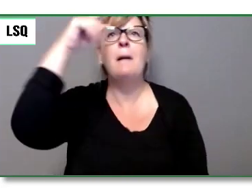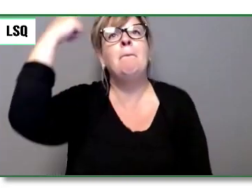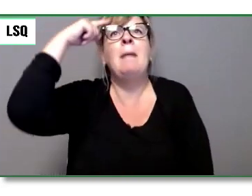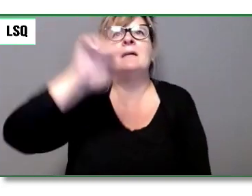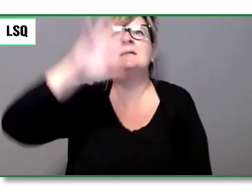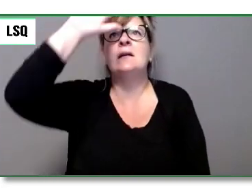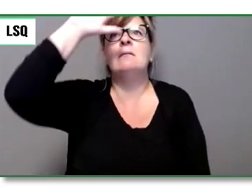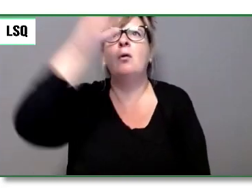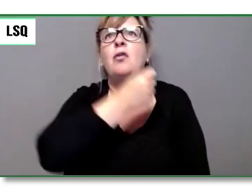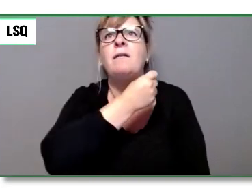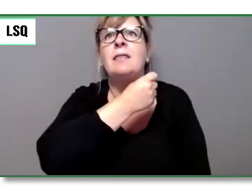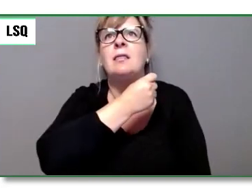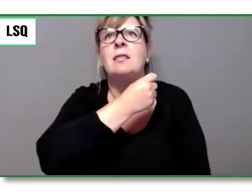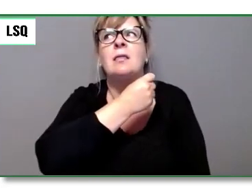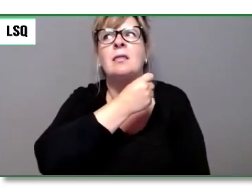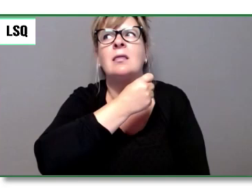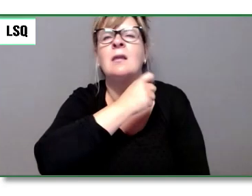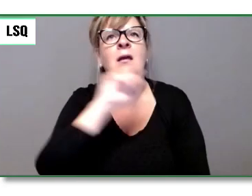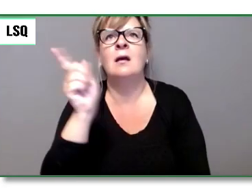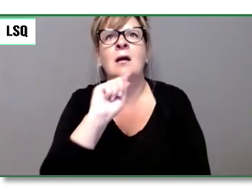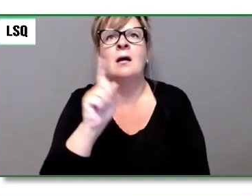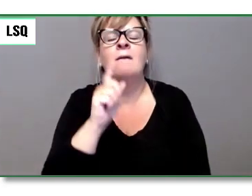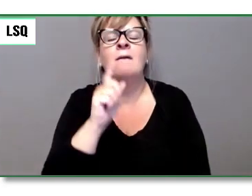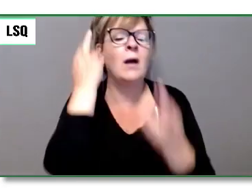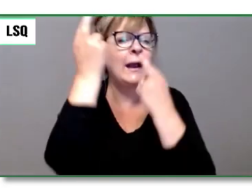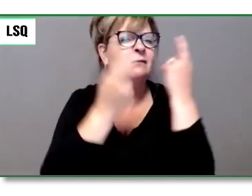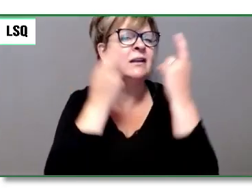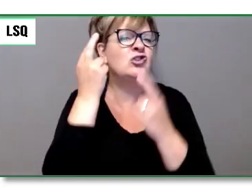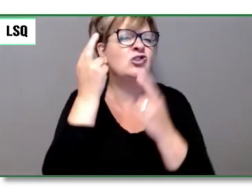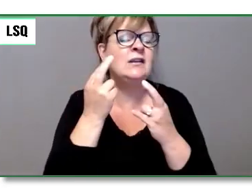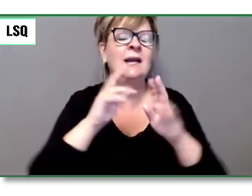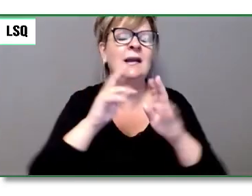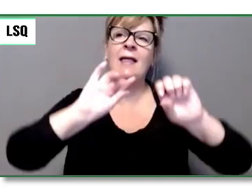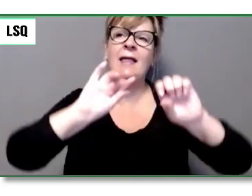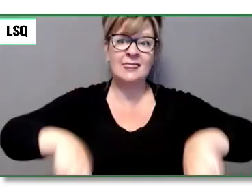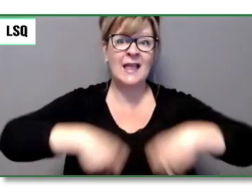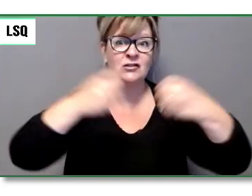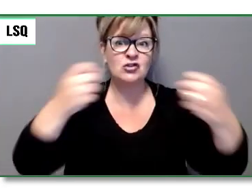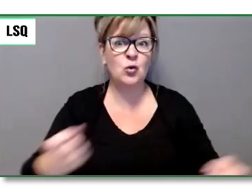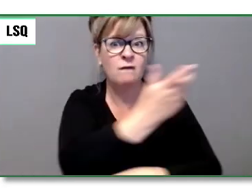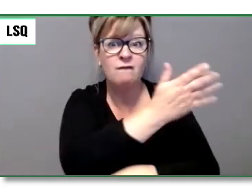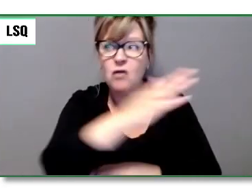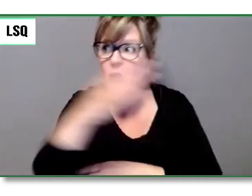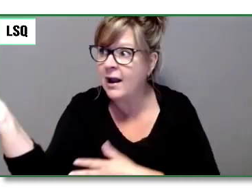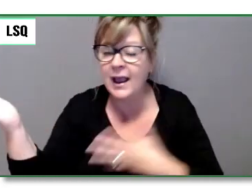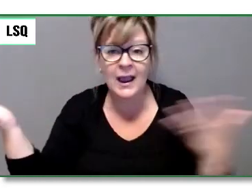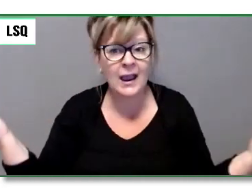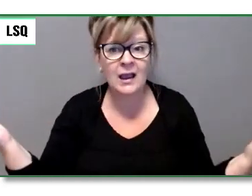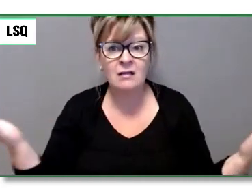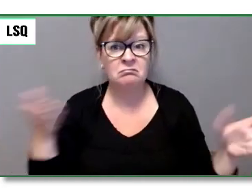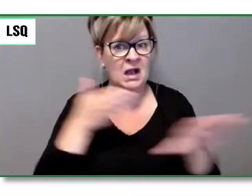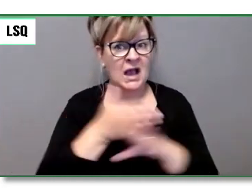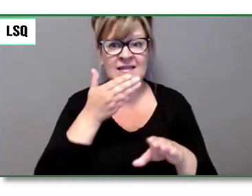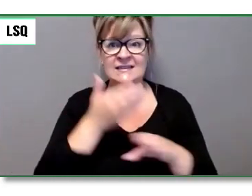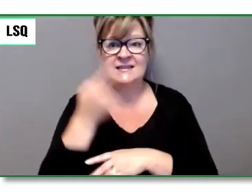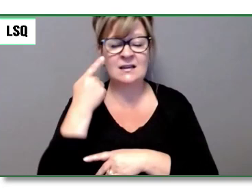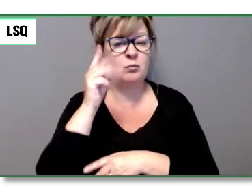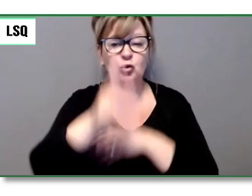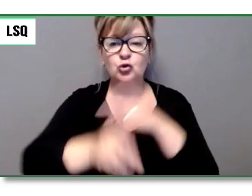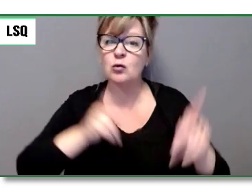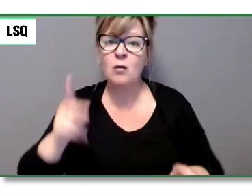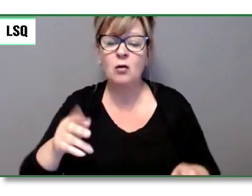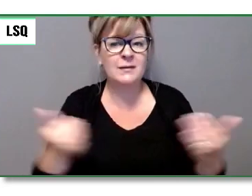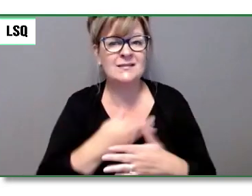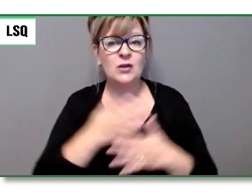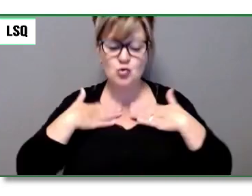à tous les humains finalement. Et nous n'avons presque plus de temps. Merci beaucoup d'avoir été là aujourd'hui. Ça a été un plaisir de